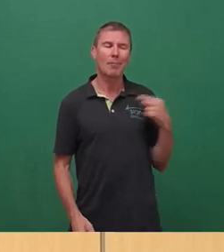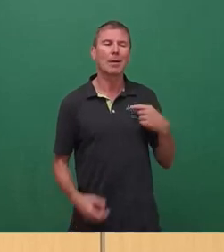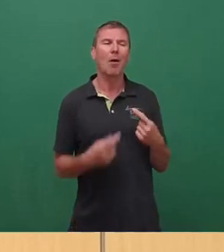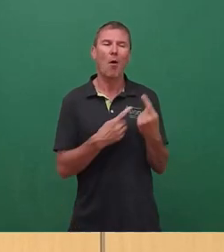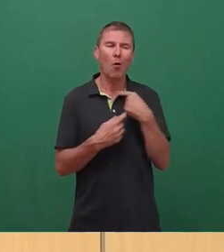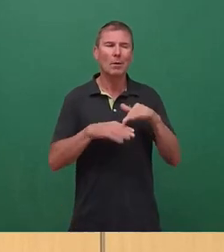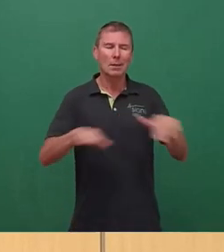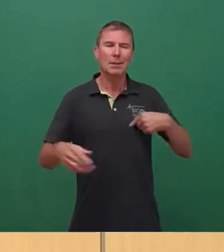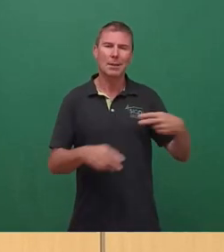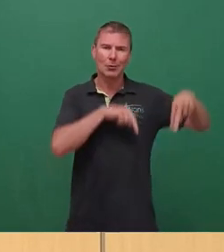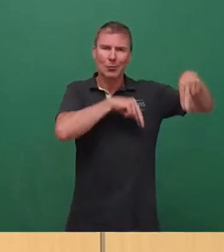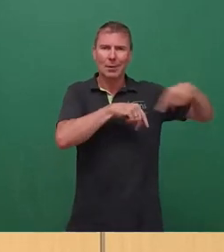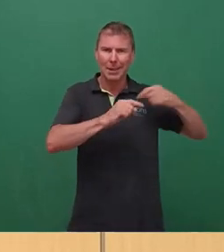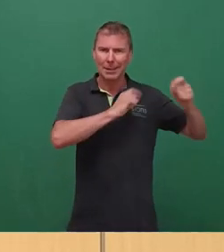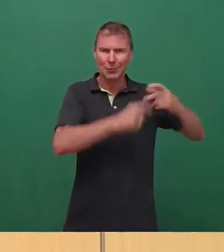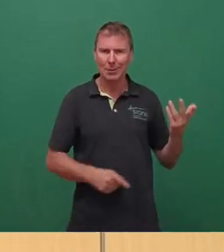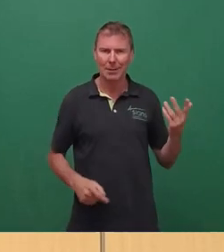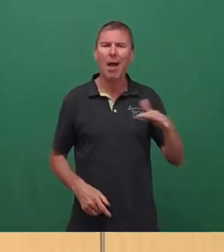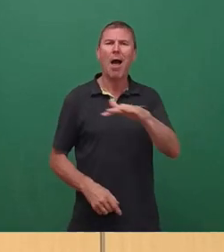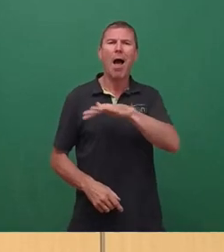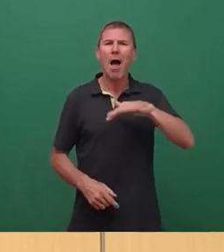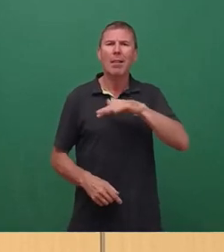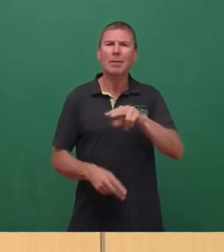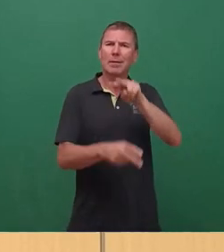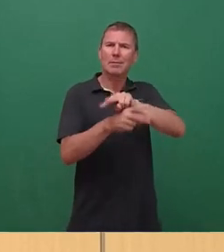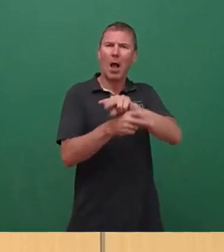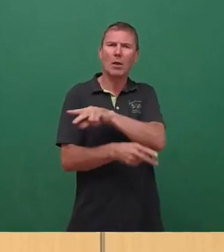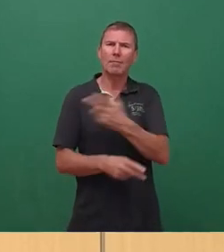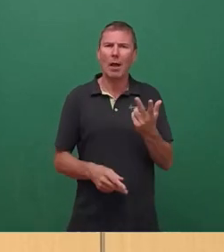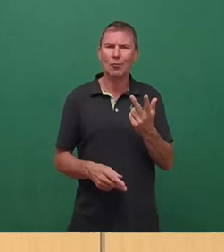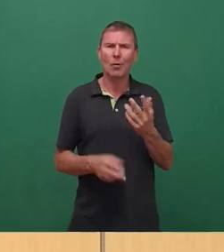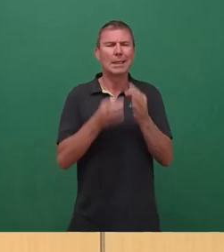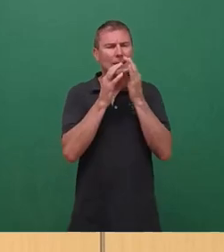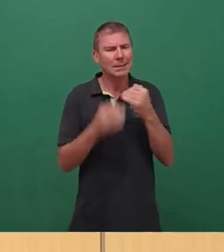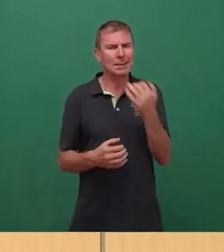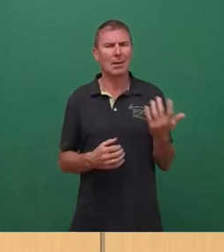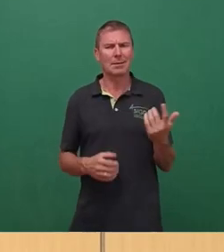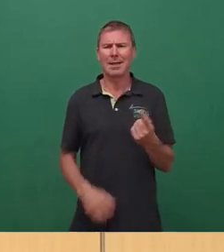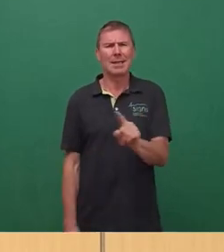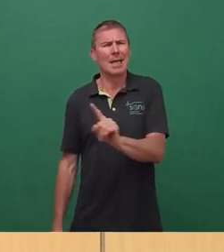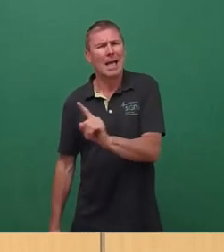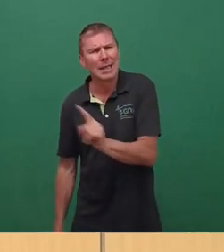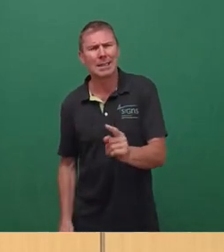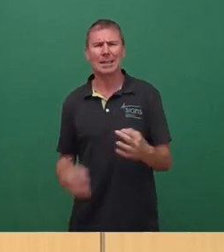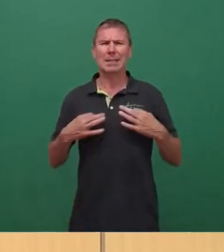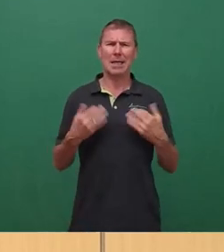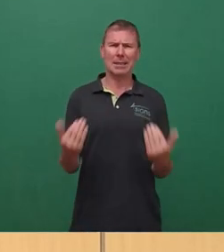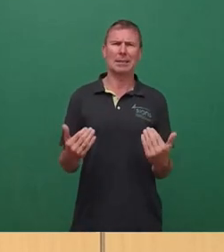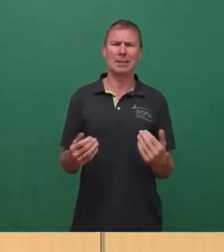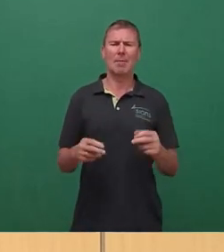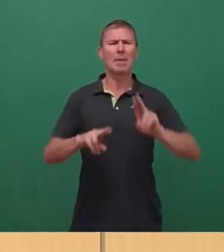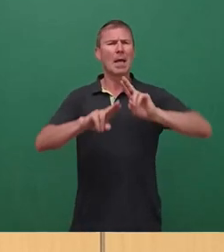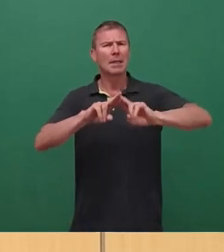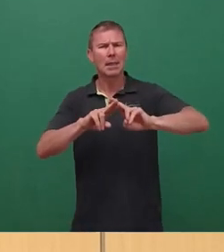diskutieren. Und der Landeskonservator führte ja auch aus, dass es eben nicht sachlich ist, zu sagen, die Sanierungen müssen jetzt als